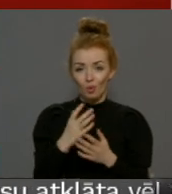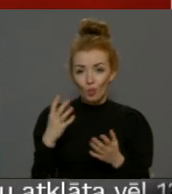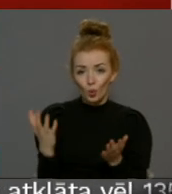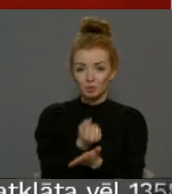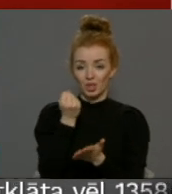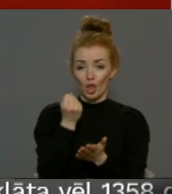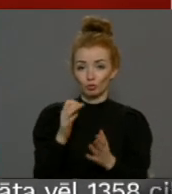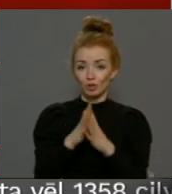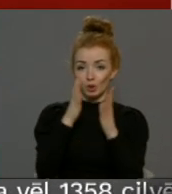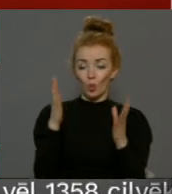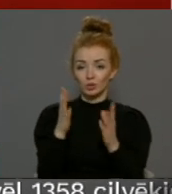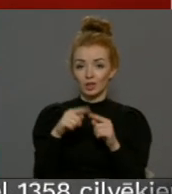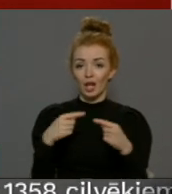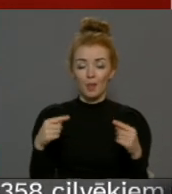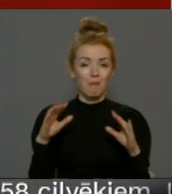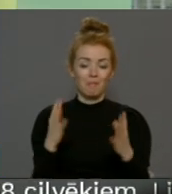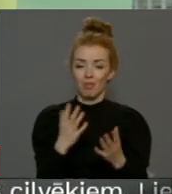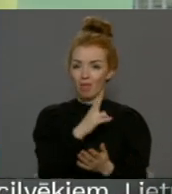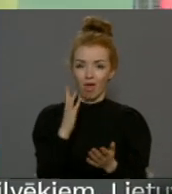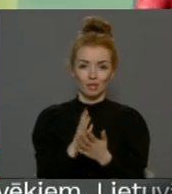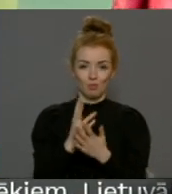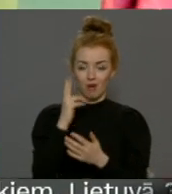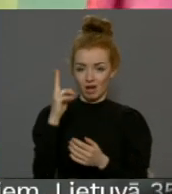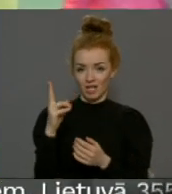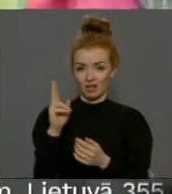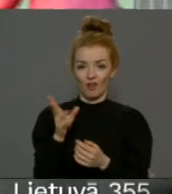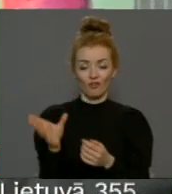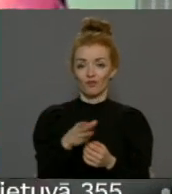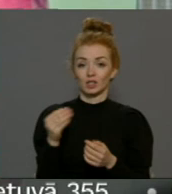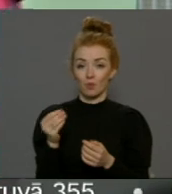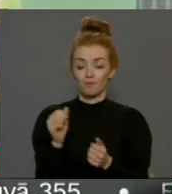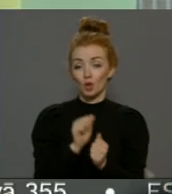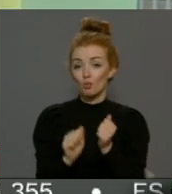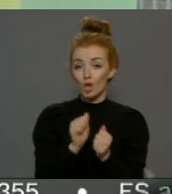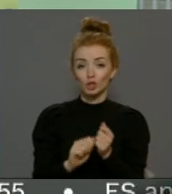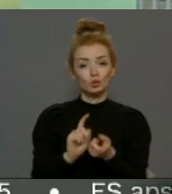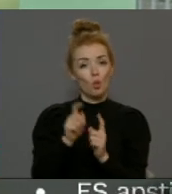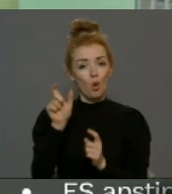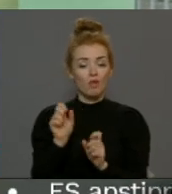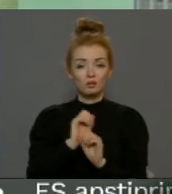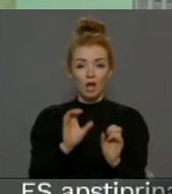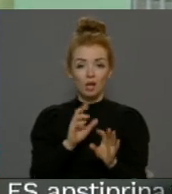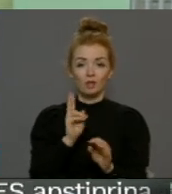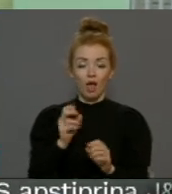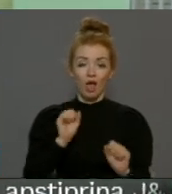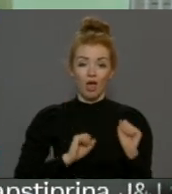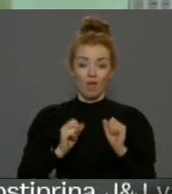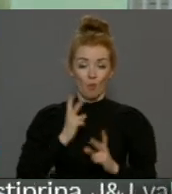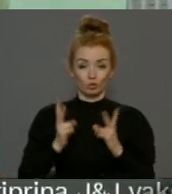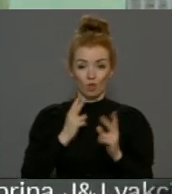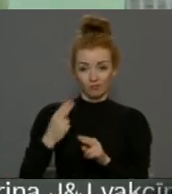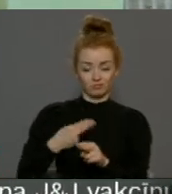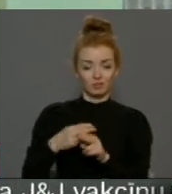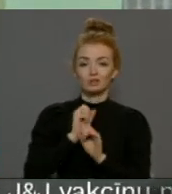daudzas lietas, bet es neesmu pārliecināta, ka simtprocentīgi visas. Biežā gan skolotāji par emocionālajiem pāri darījumiem izvairas runāt